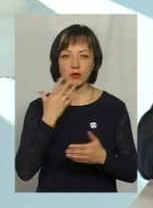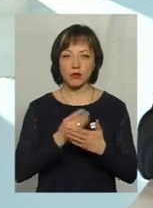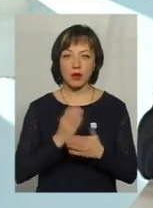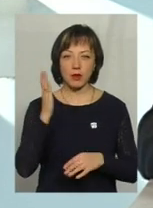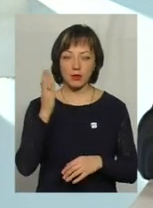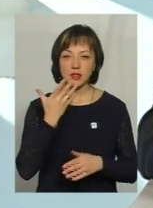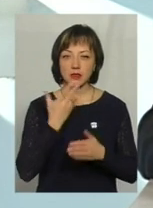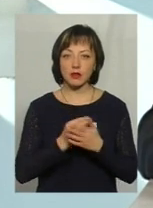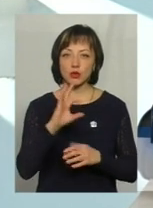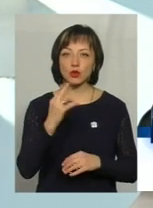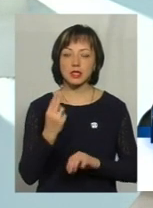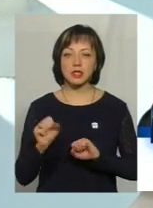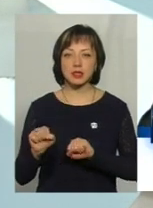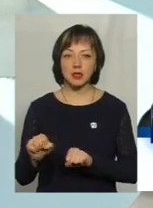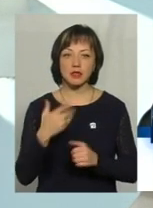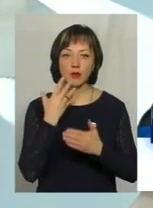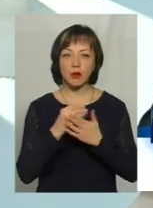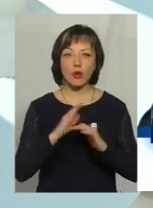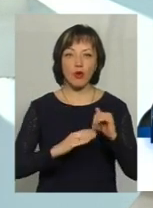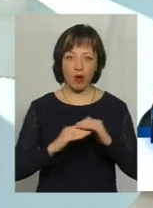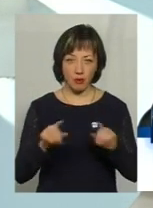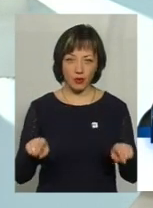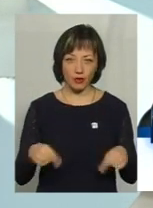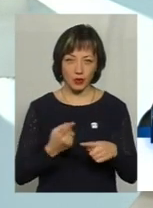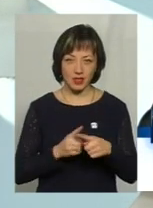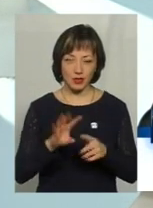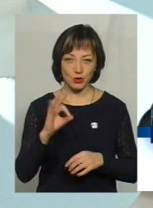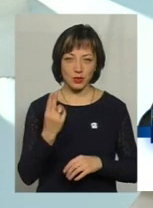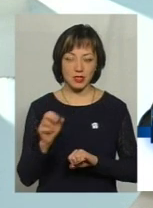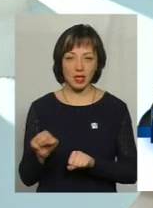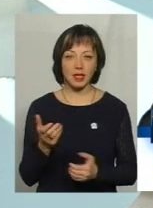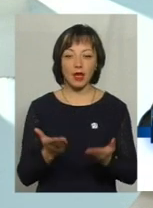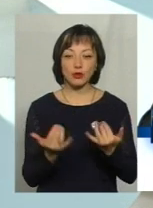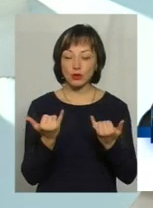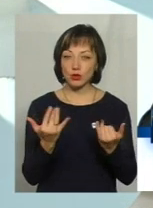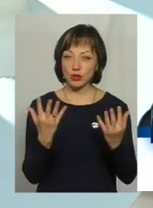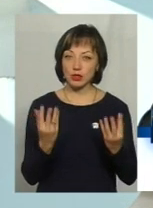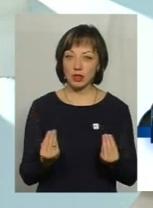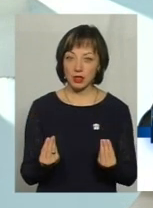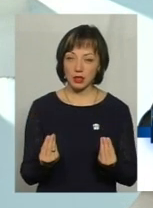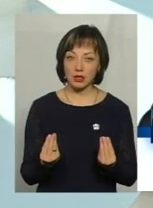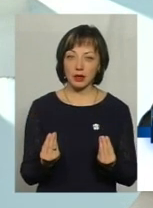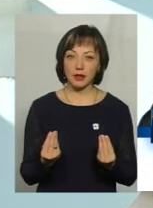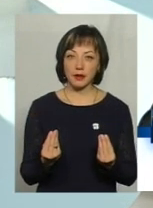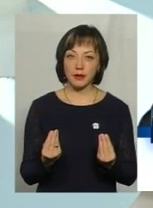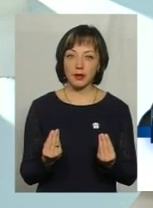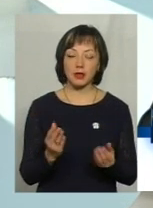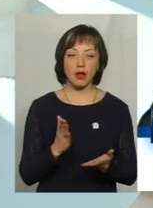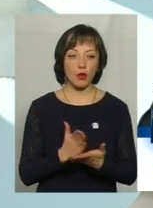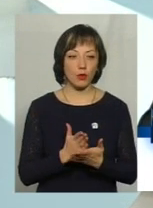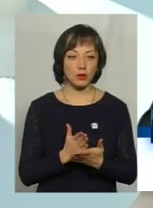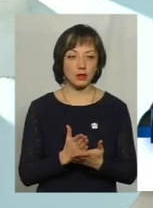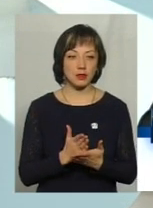за свій соціальний захист. Вона своїми руками творить цей соціальний захист. Якщо вона сьогодні, дам казати, знаходиться